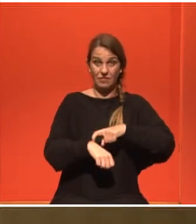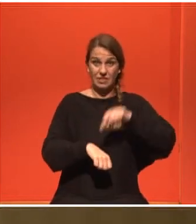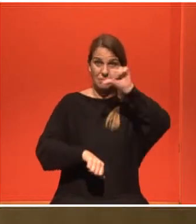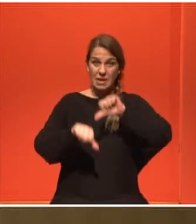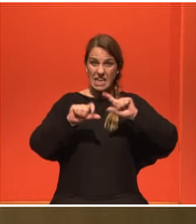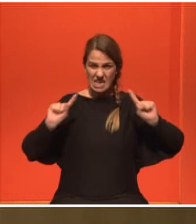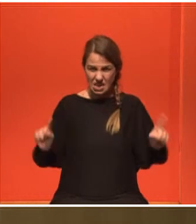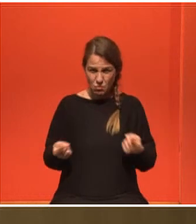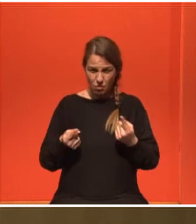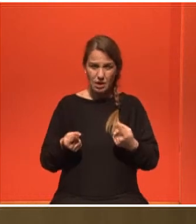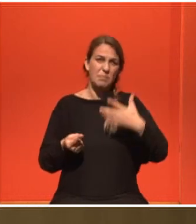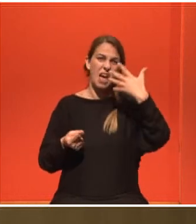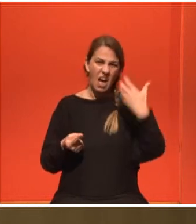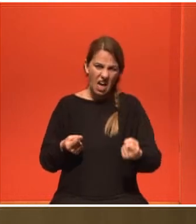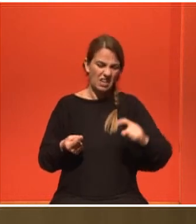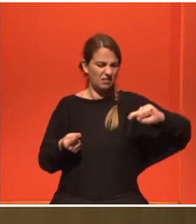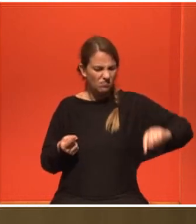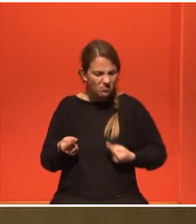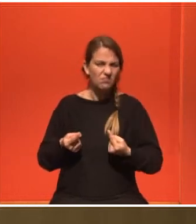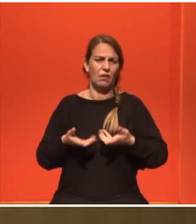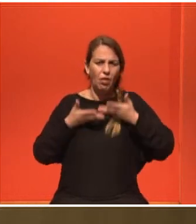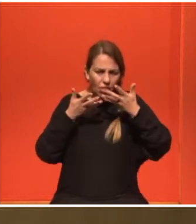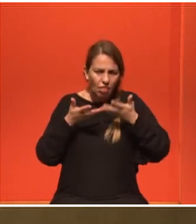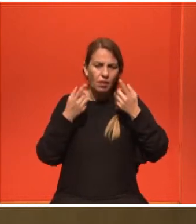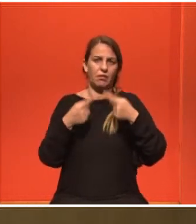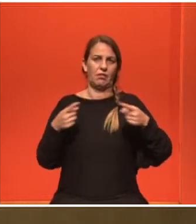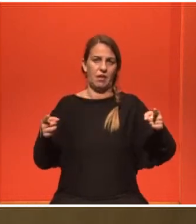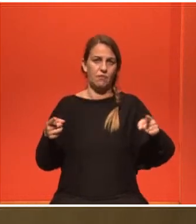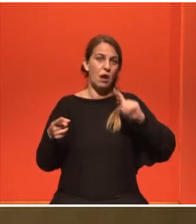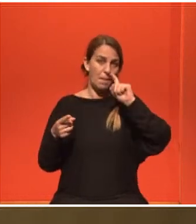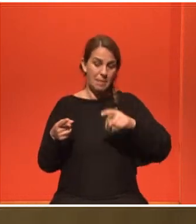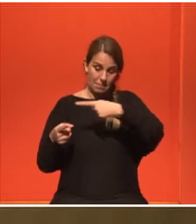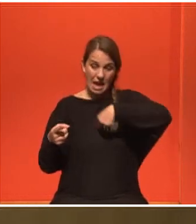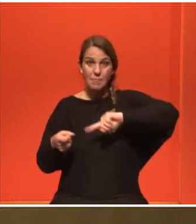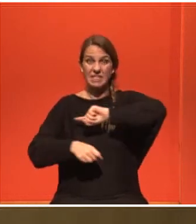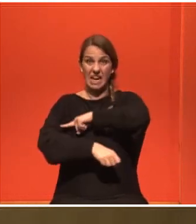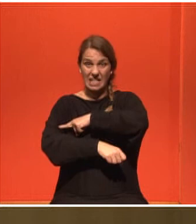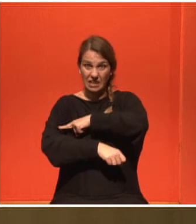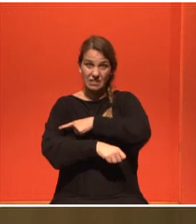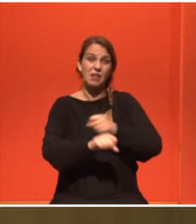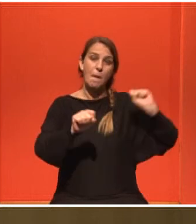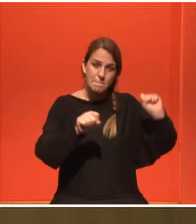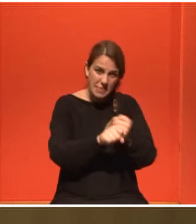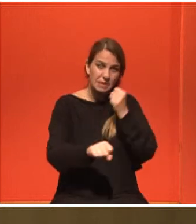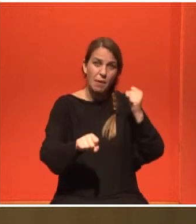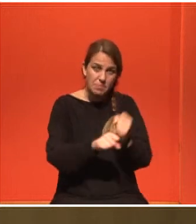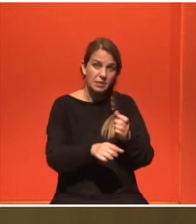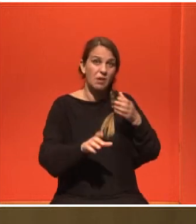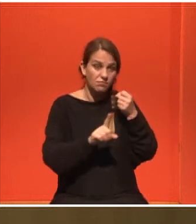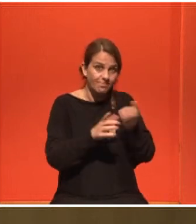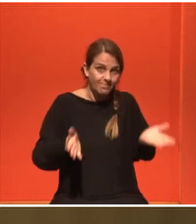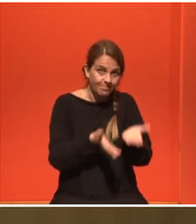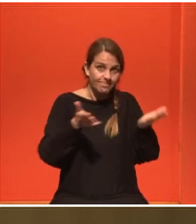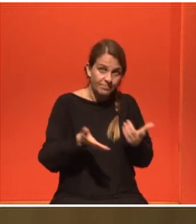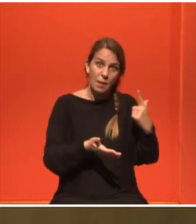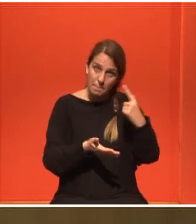προκαλέσει όλες αυτές τη δυσχέρεια και τη δυσφορία να προσπαθήσουμε και να επιμείνουμε βιγές. Κάνε την άσκηση. Και σιγά σιγά θα το